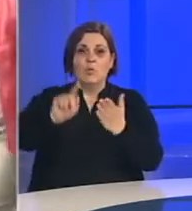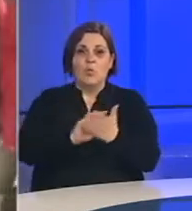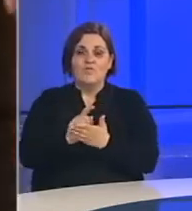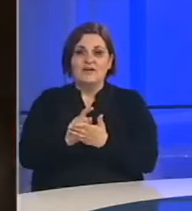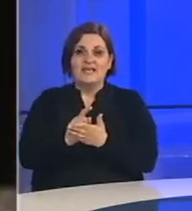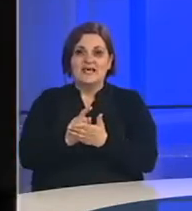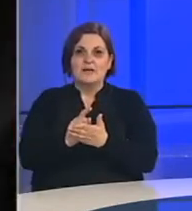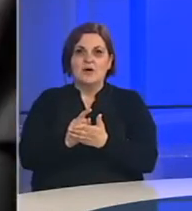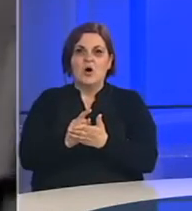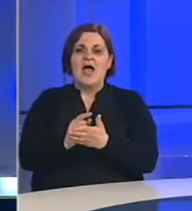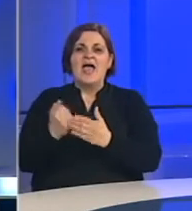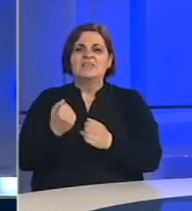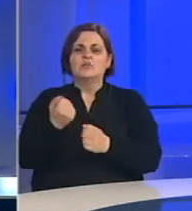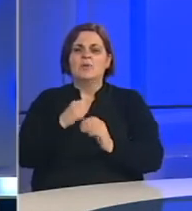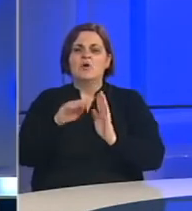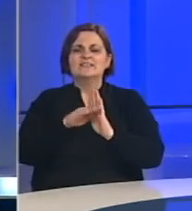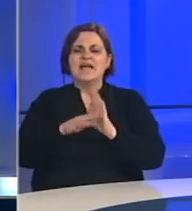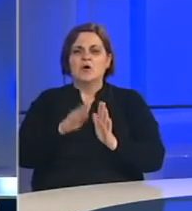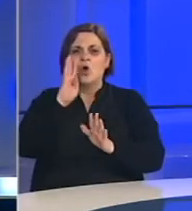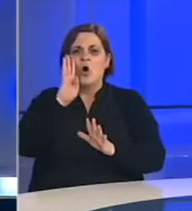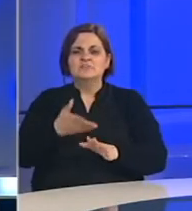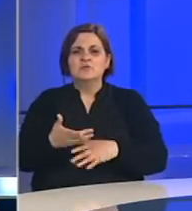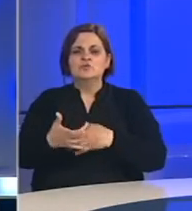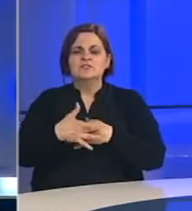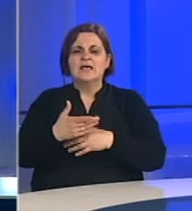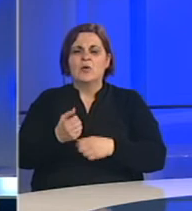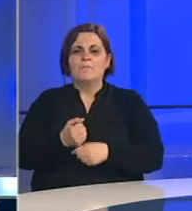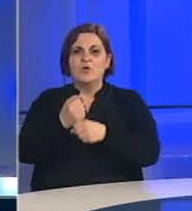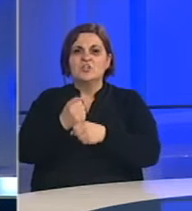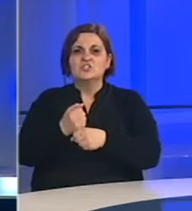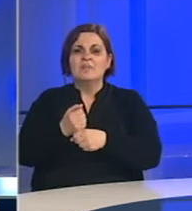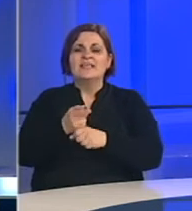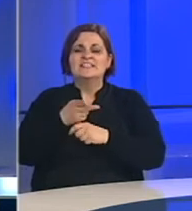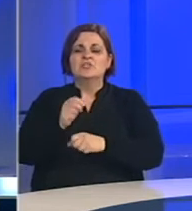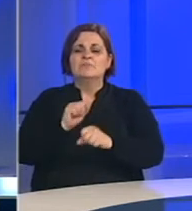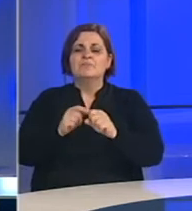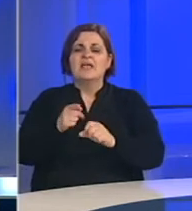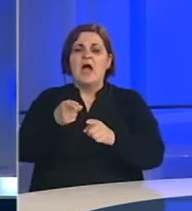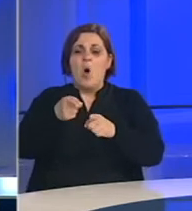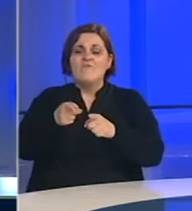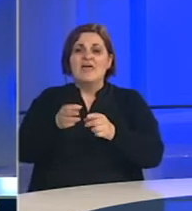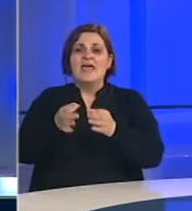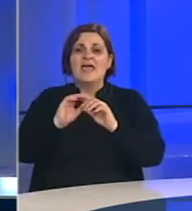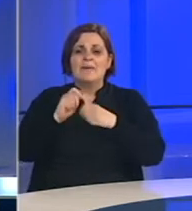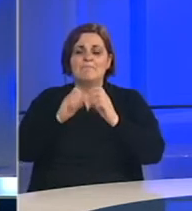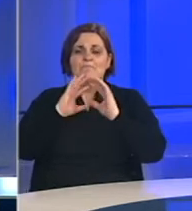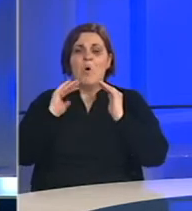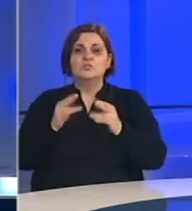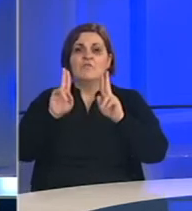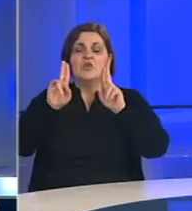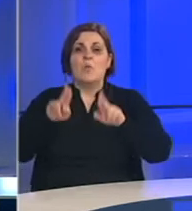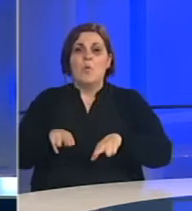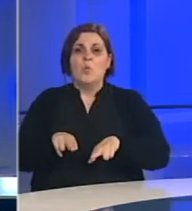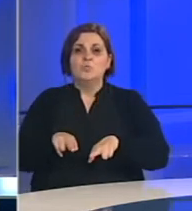prije svega dobijemo zakon o psihološkoj djelatnosti koji će zaštetiti djelovanje psihološke struke i omogućiti u stvari